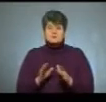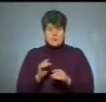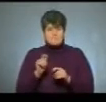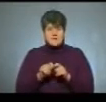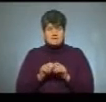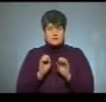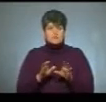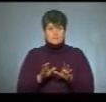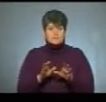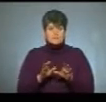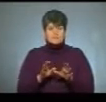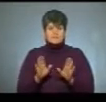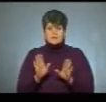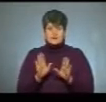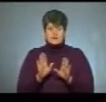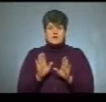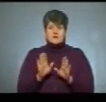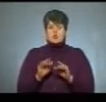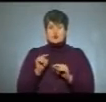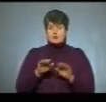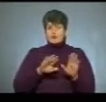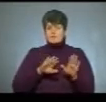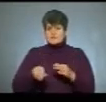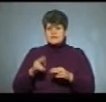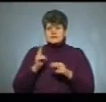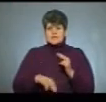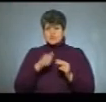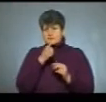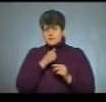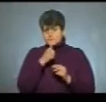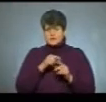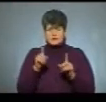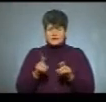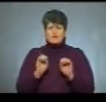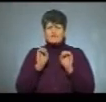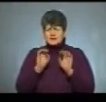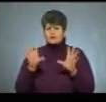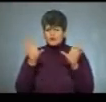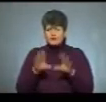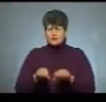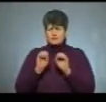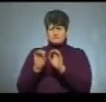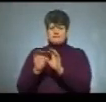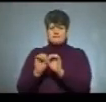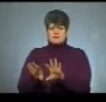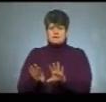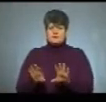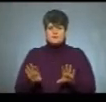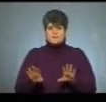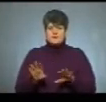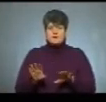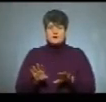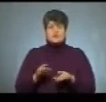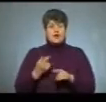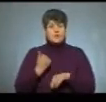Значить, він повинен, йому після закінчення пробного тестування віддається фактично всі матеріали, які йому роздані були. Ну, на основній сесії